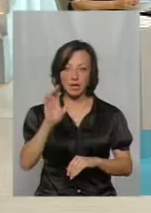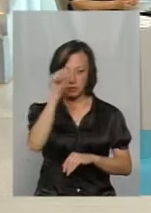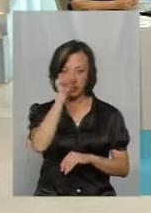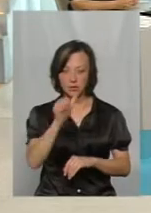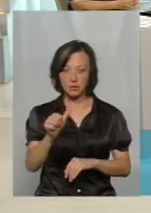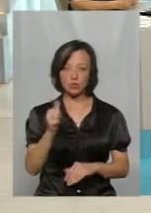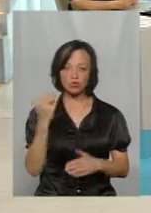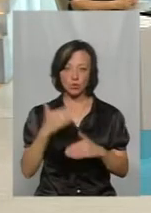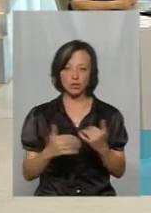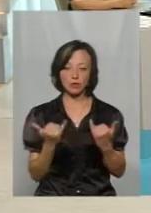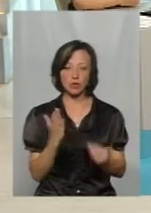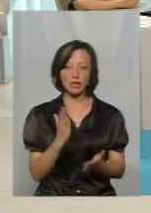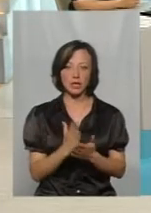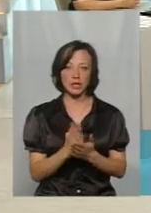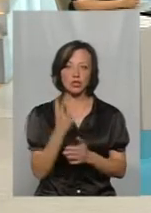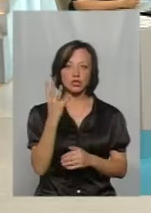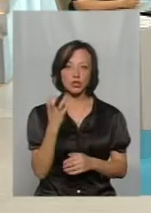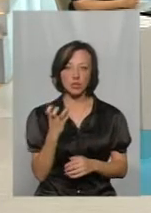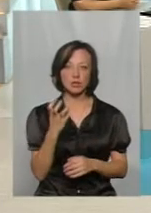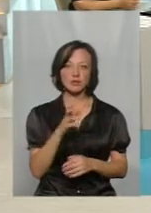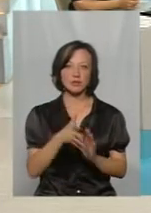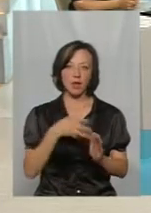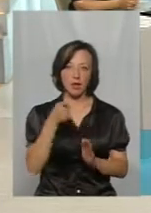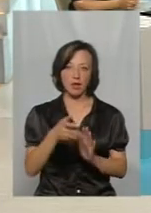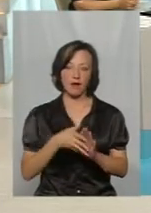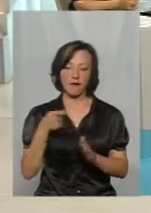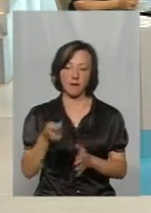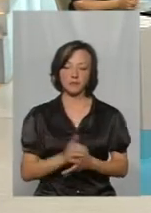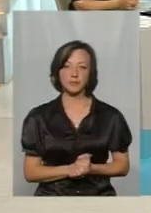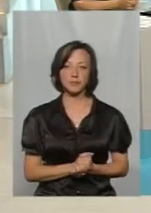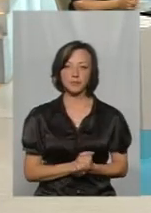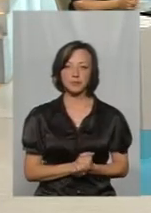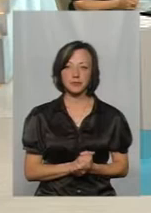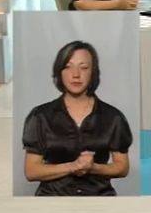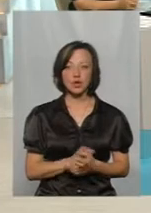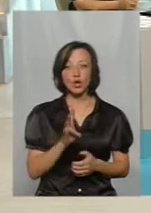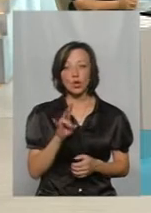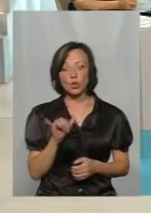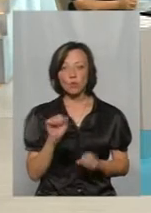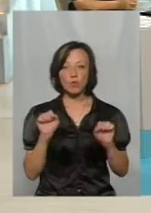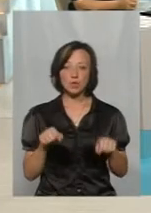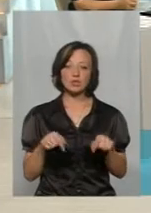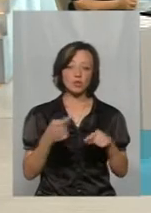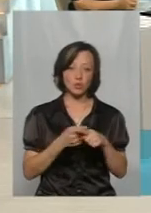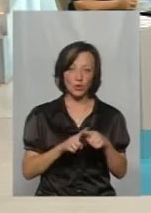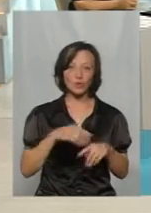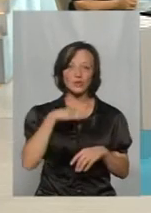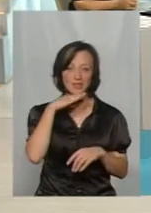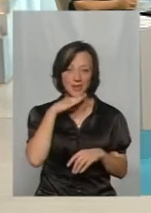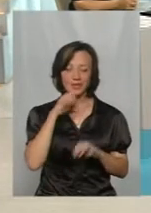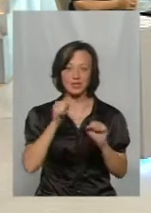місяця, вже на сьогодні є 400 заяв. Ну, можна сказати, що нам і цього достатньо,